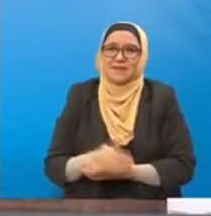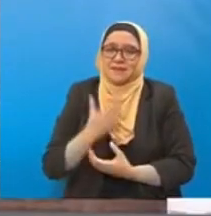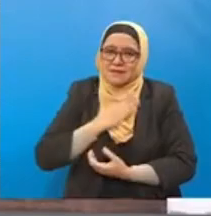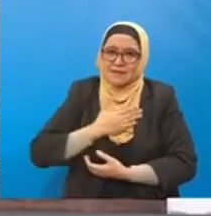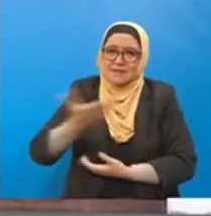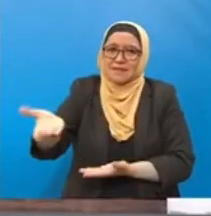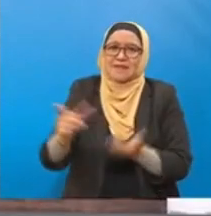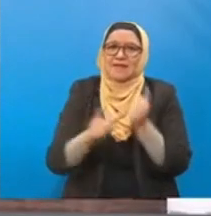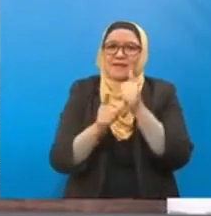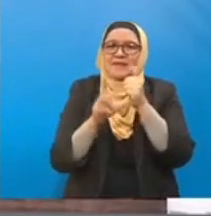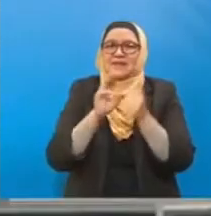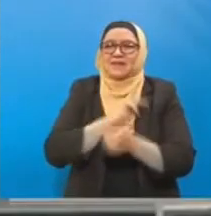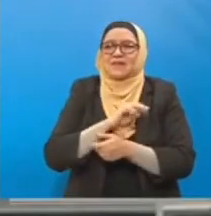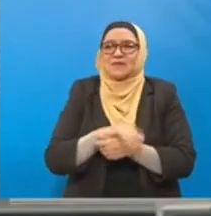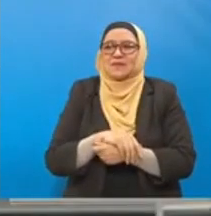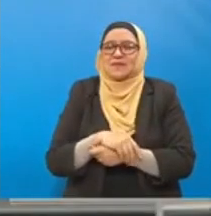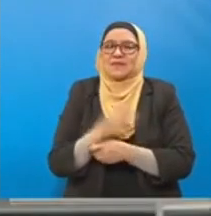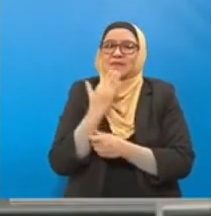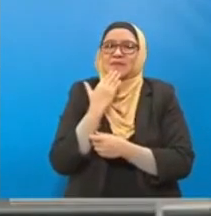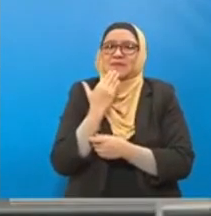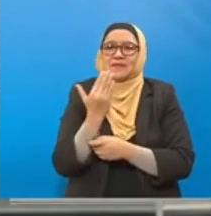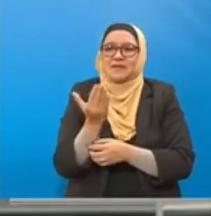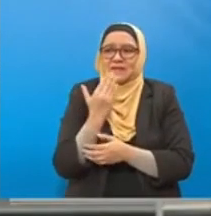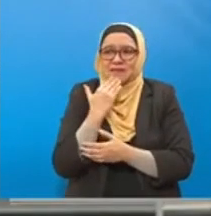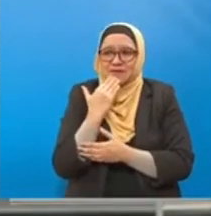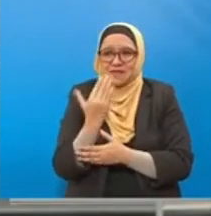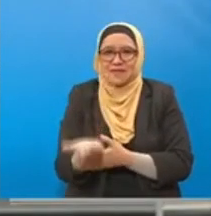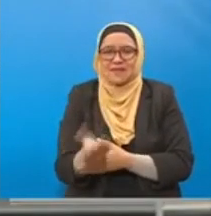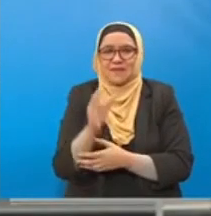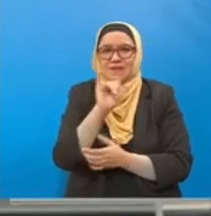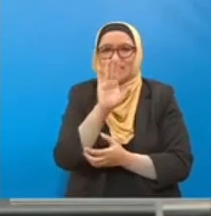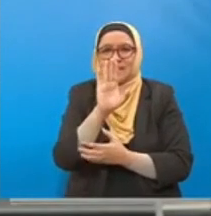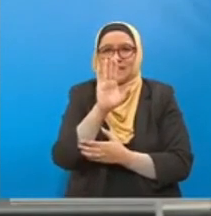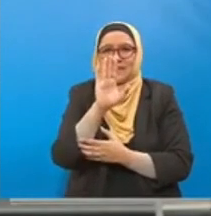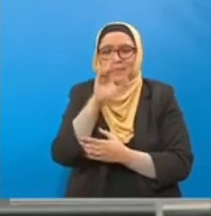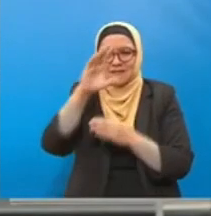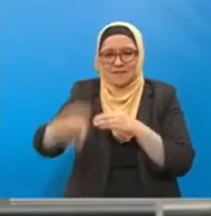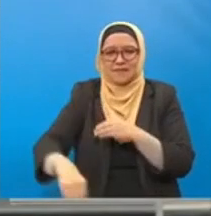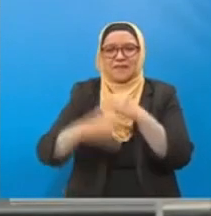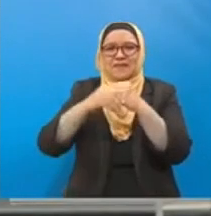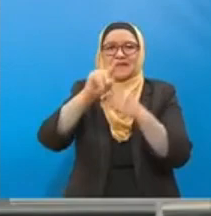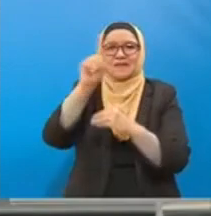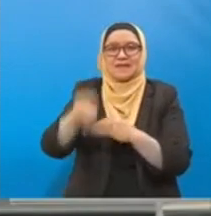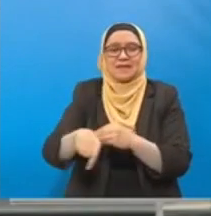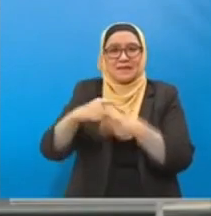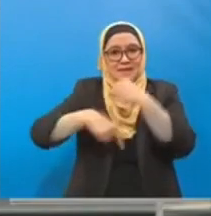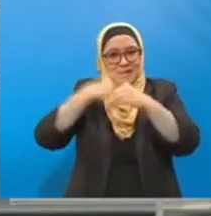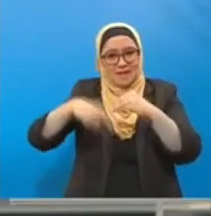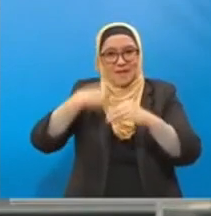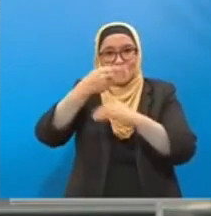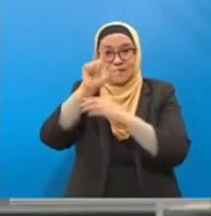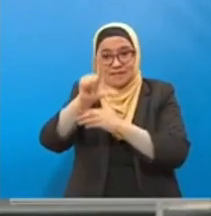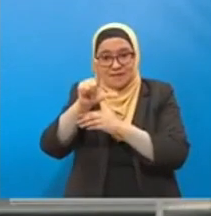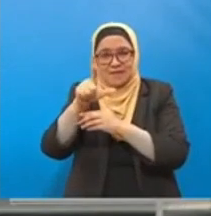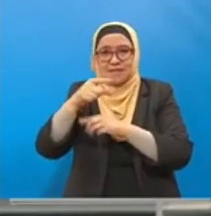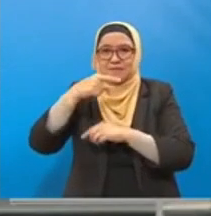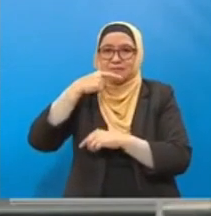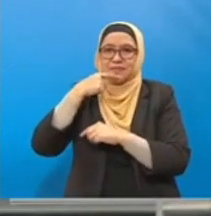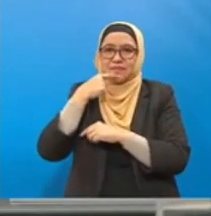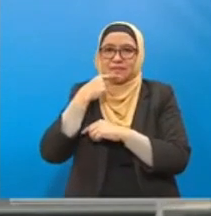Terima kasih kepada yang berhormat di atas soalan tambahan mengenai perkara yang dinyatakan tadi ianya dalam